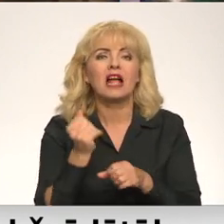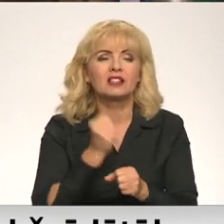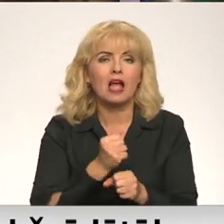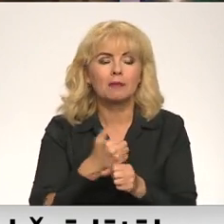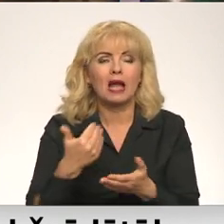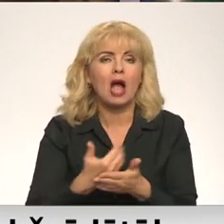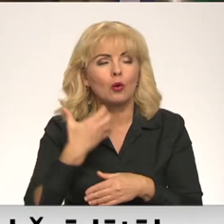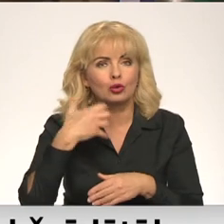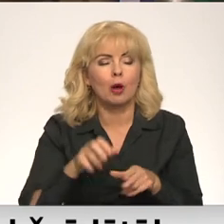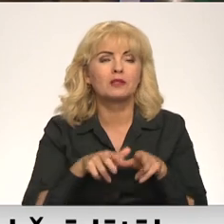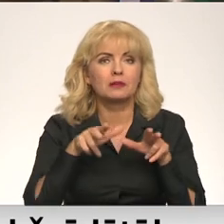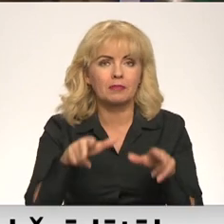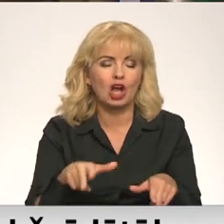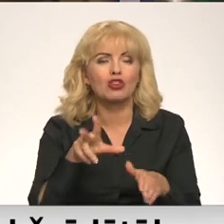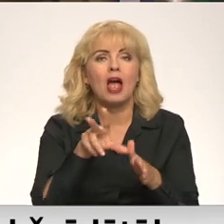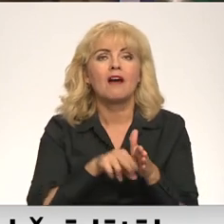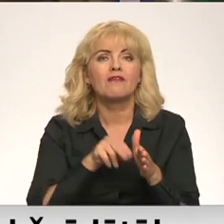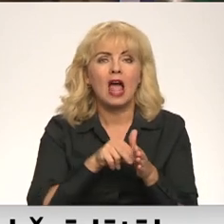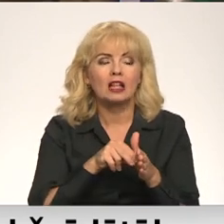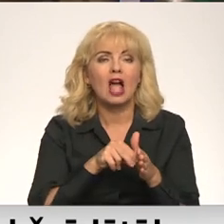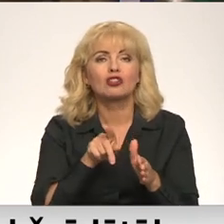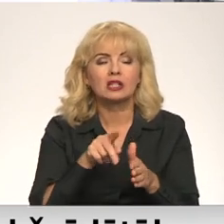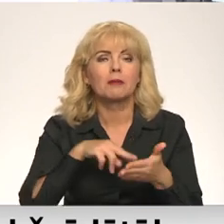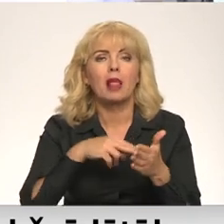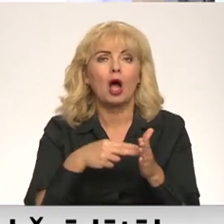priekšstādātāja vēlēšanas tiek solītas mēneša laikā.